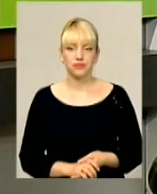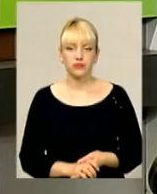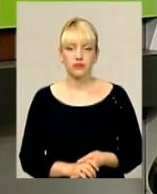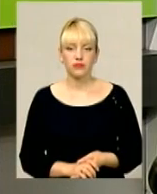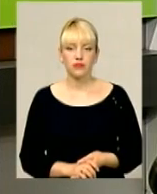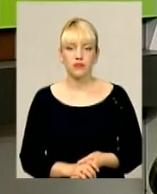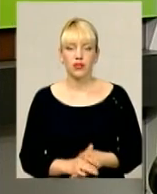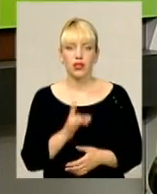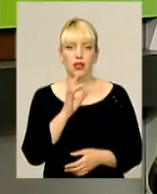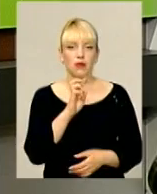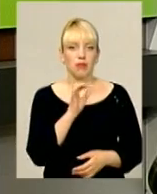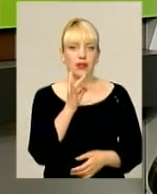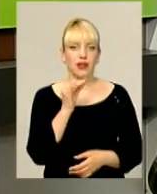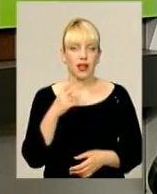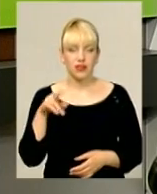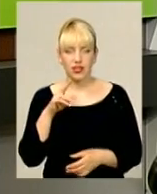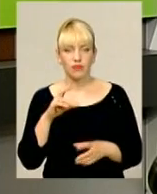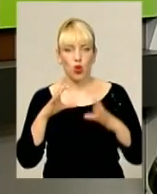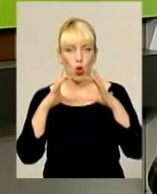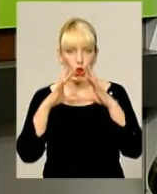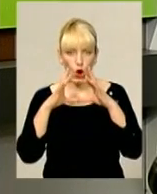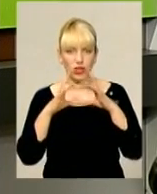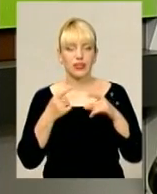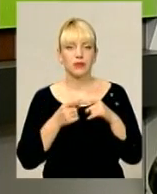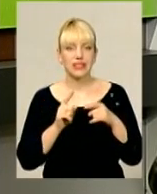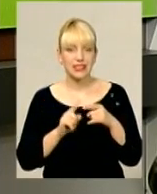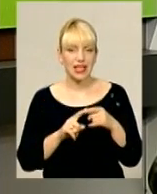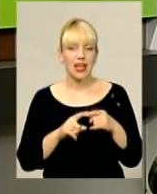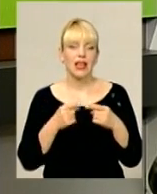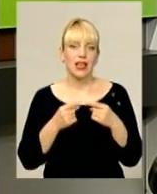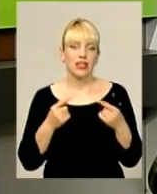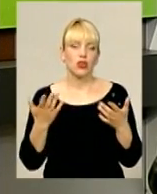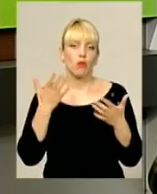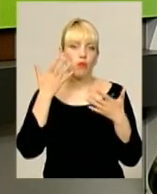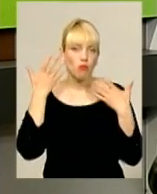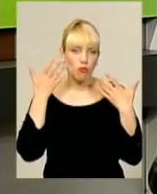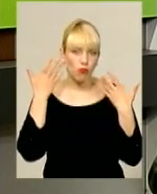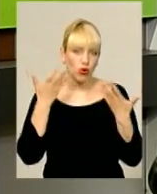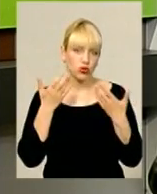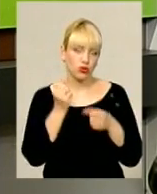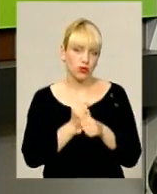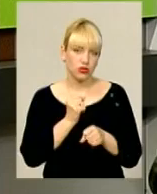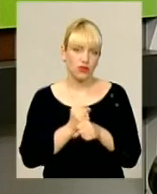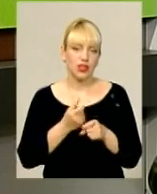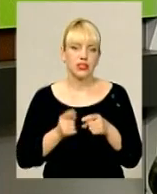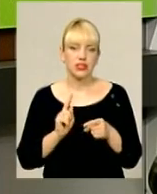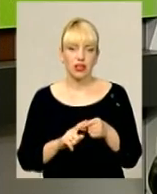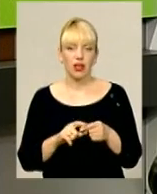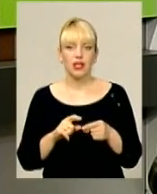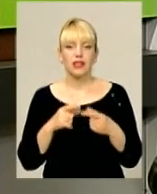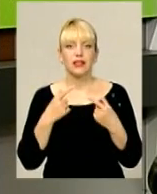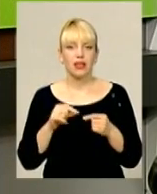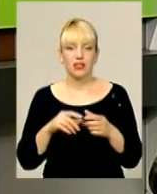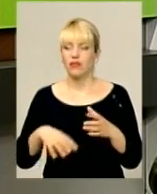бренд, саме вже логотип, це вже річ, з якою досить просто працювати. Вона повинна розташовуватись, де, я вам скажу,